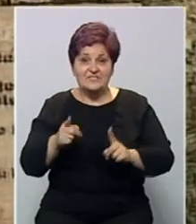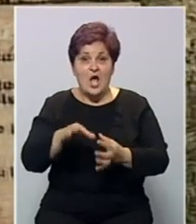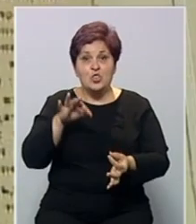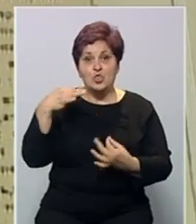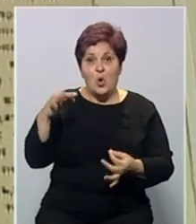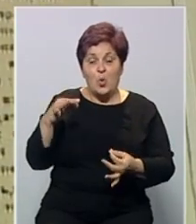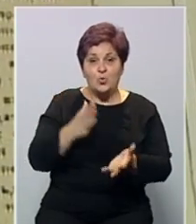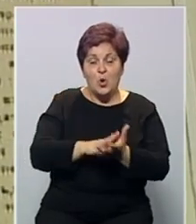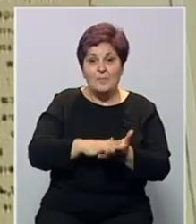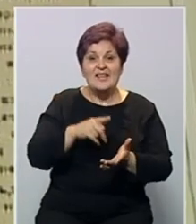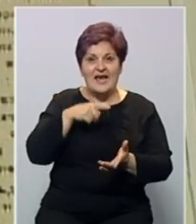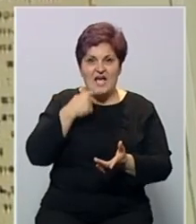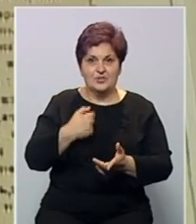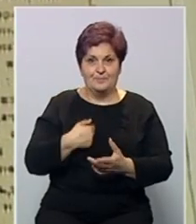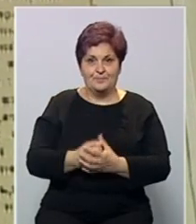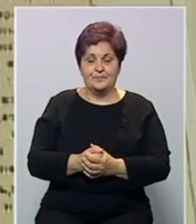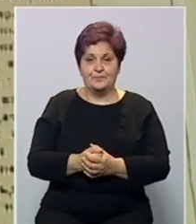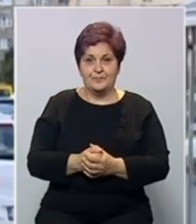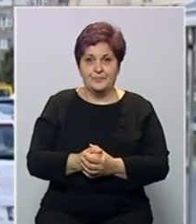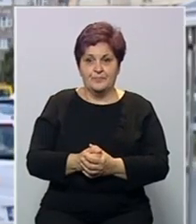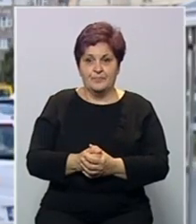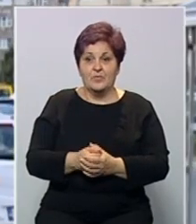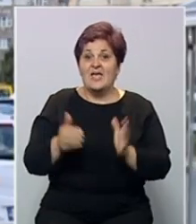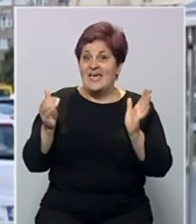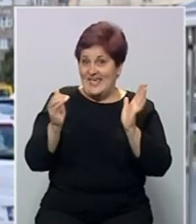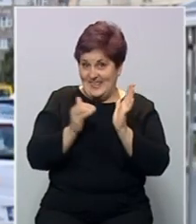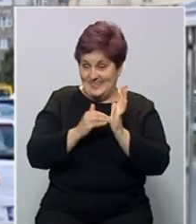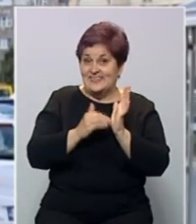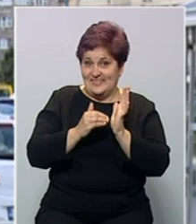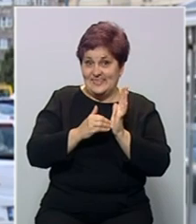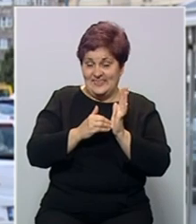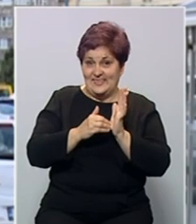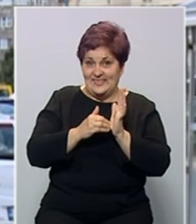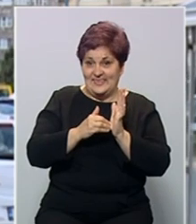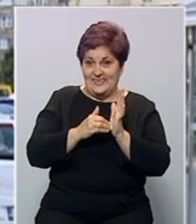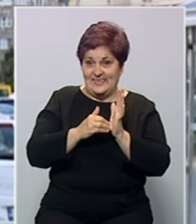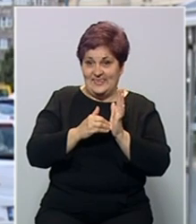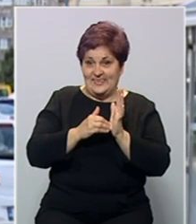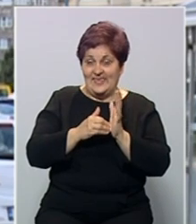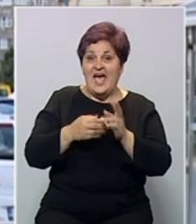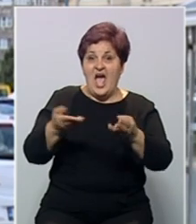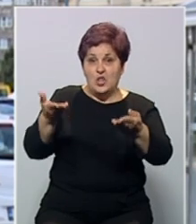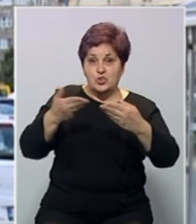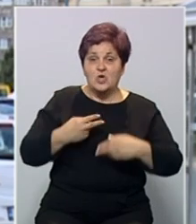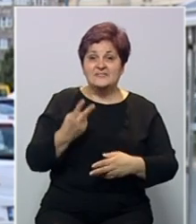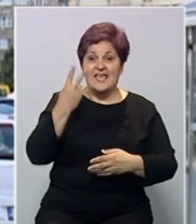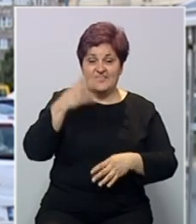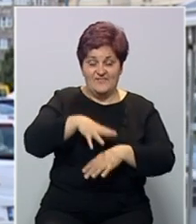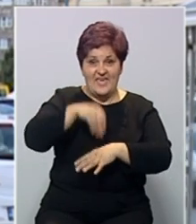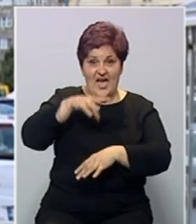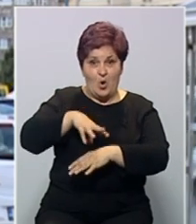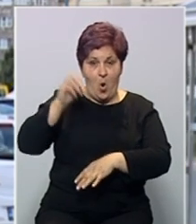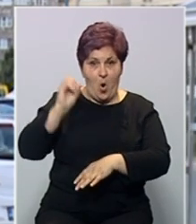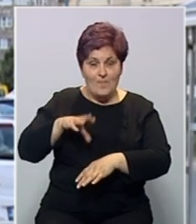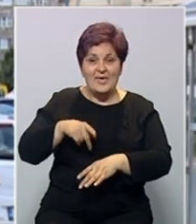dokumenta, kaže naš sagovornik. Trebali su da se dostave dvije kopije, jedna bi